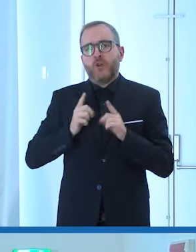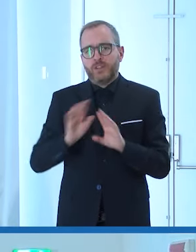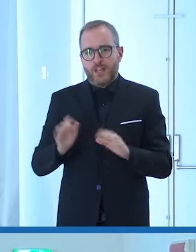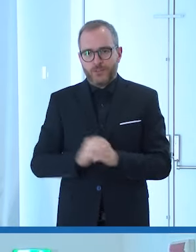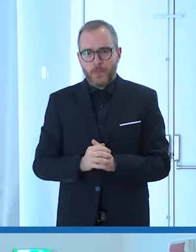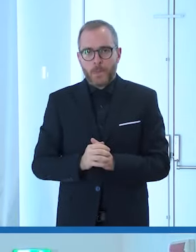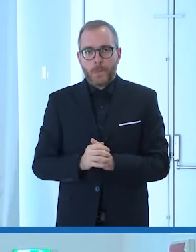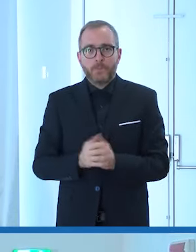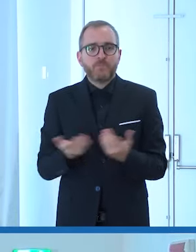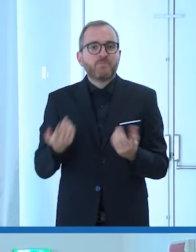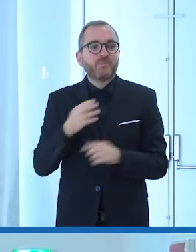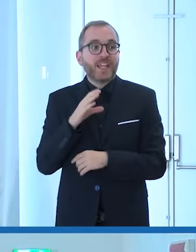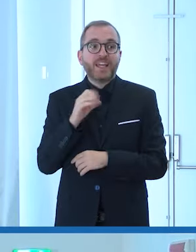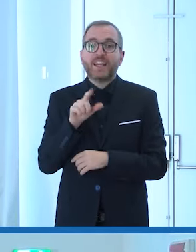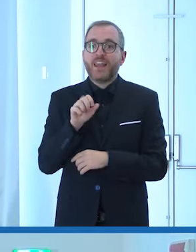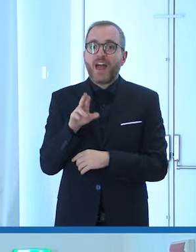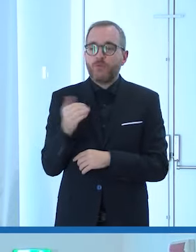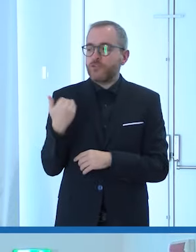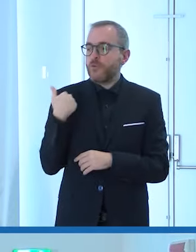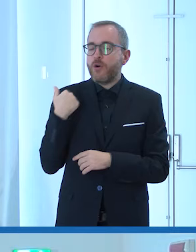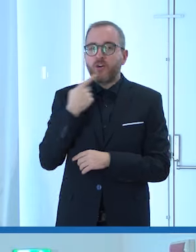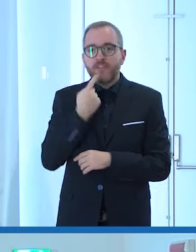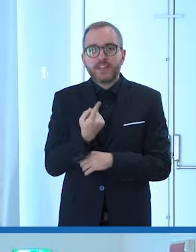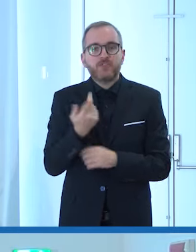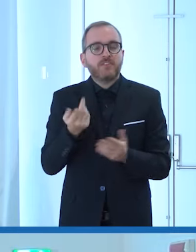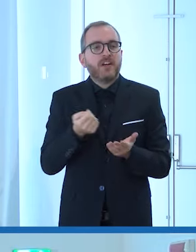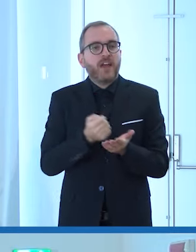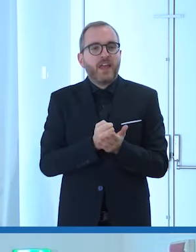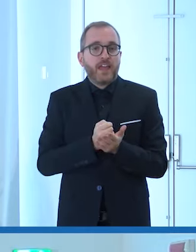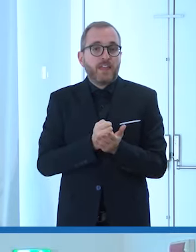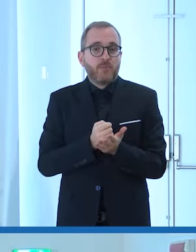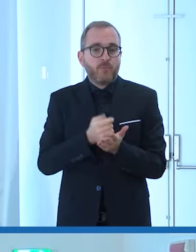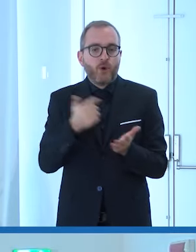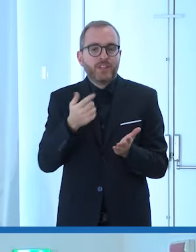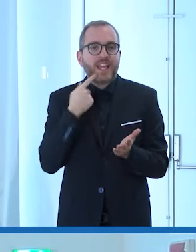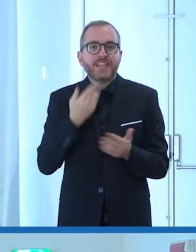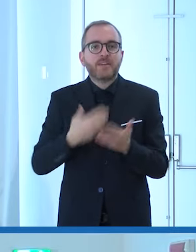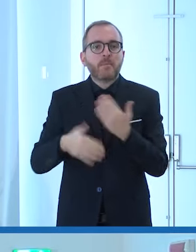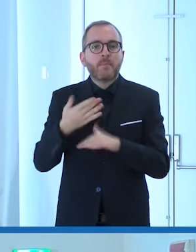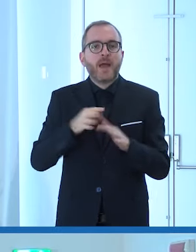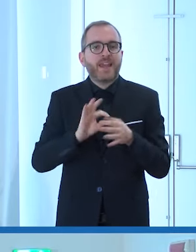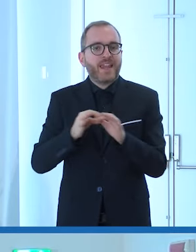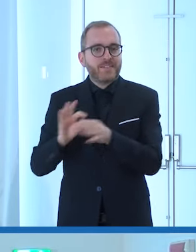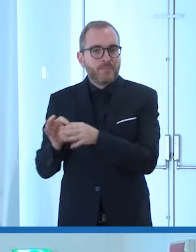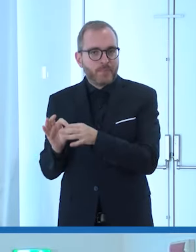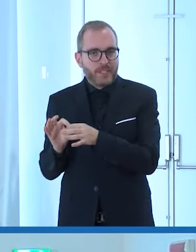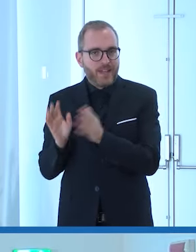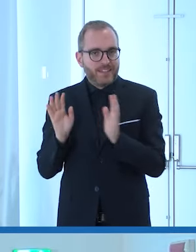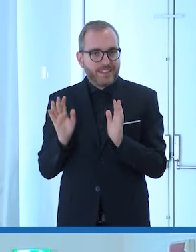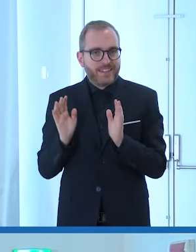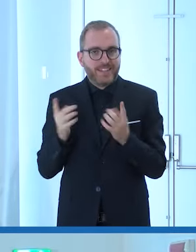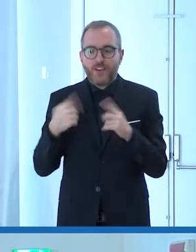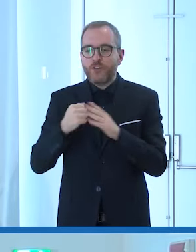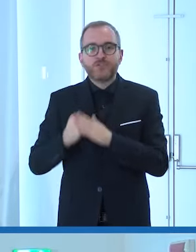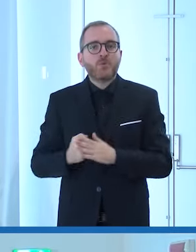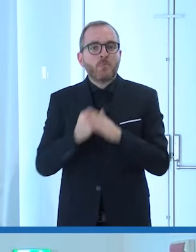Claudio prima parlava di come importante siano state le paralimpiadi di come importante sia stato il